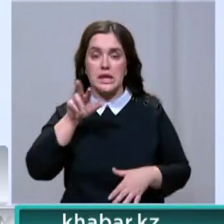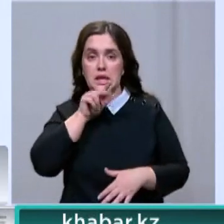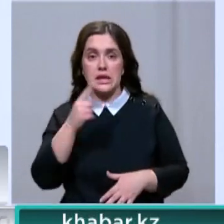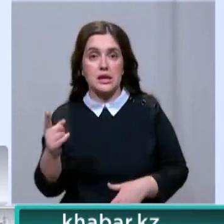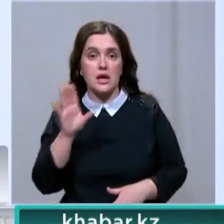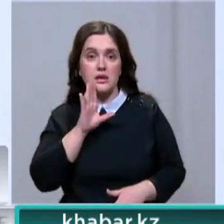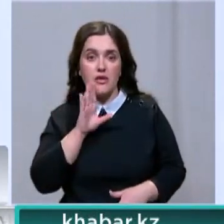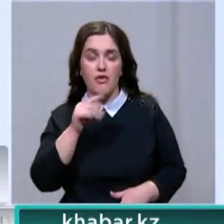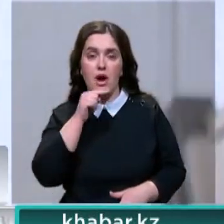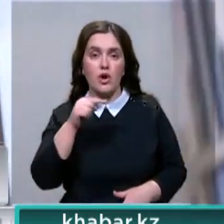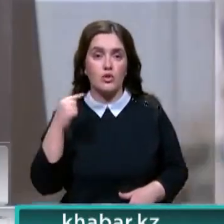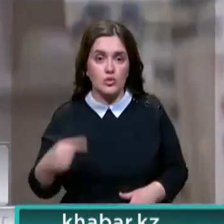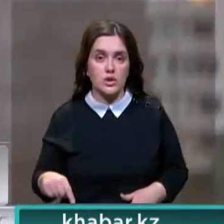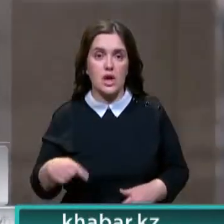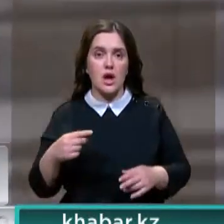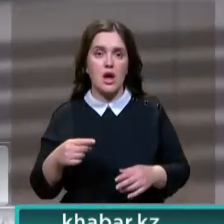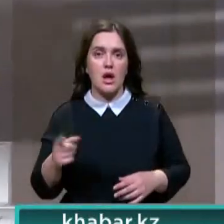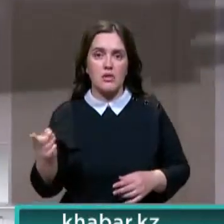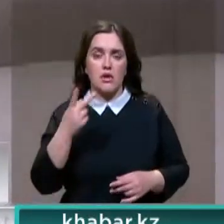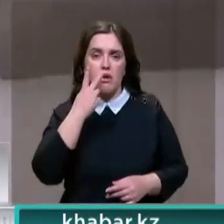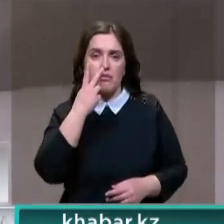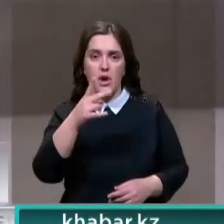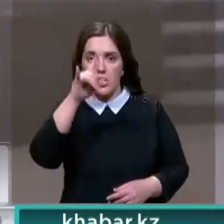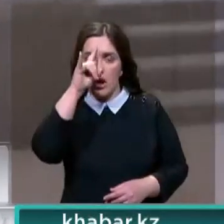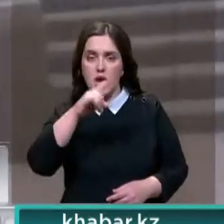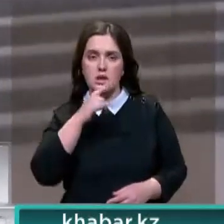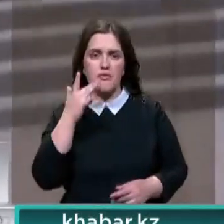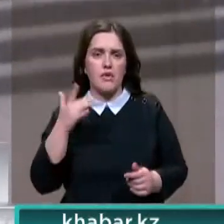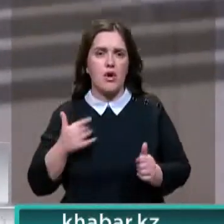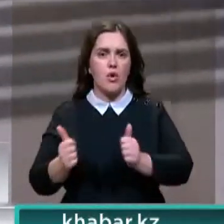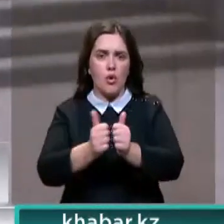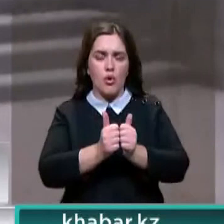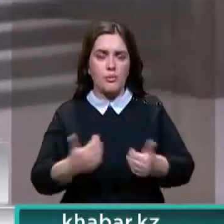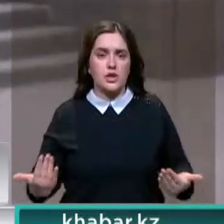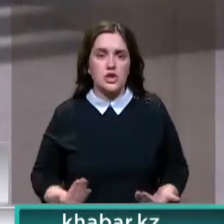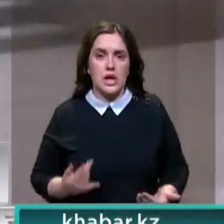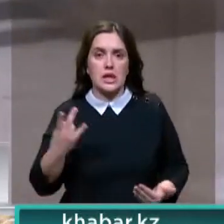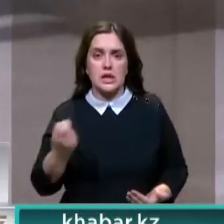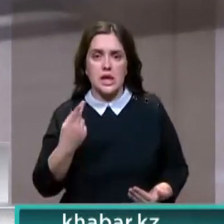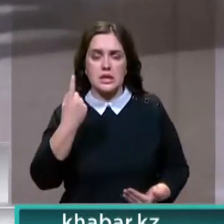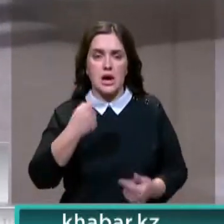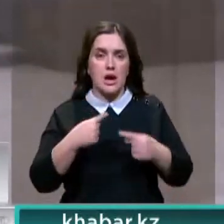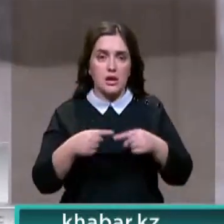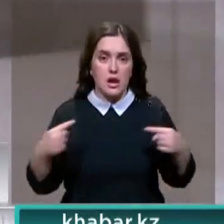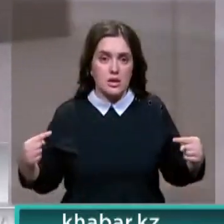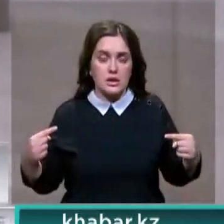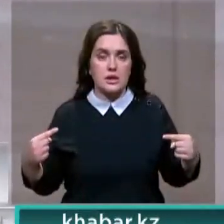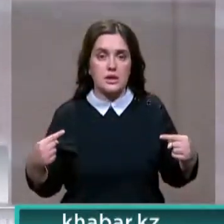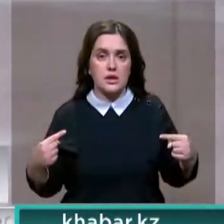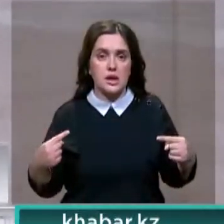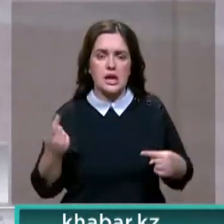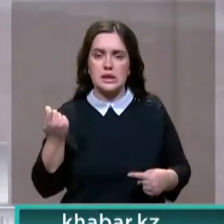и девочку – славянку. Тут и философствовать не нужно. Казахи, бок о бок с которыми проживают представители больше ста национальностей,